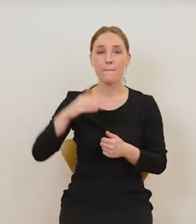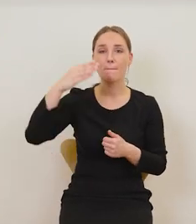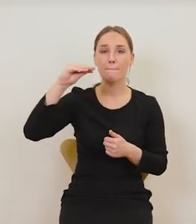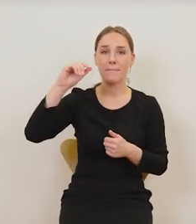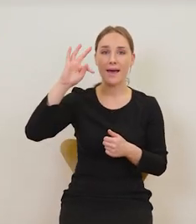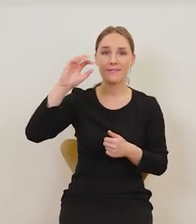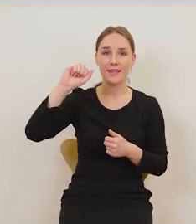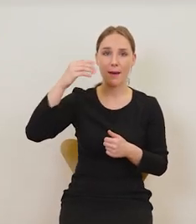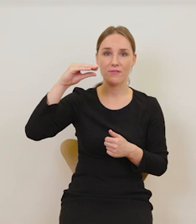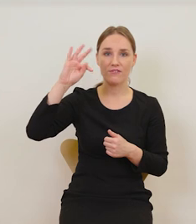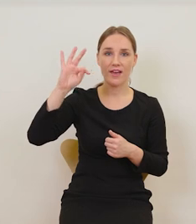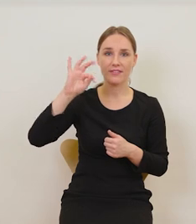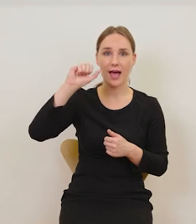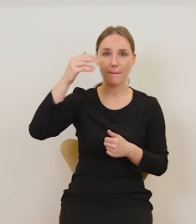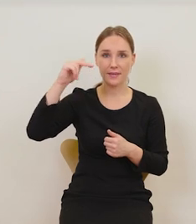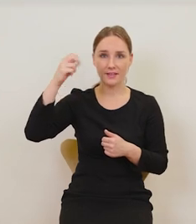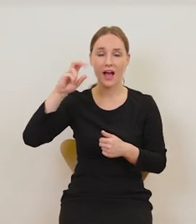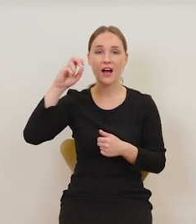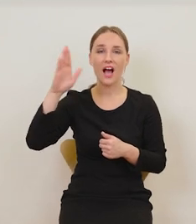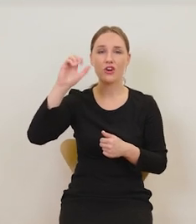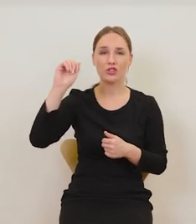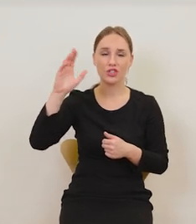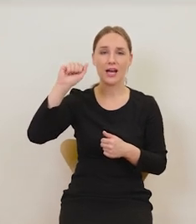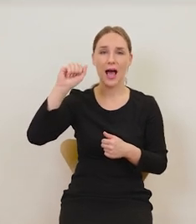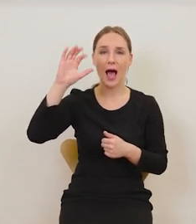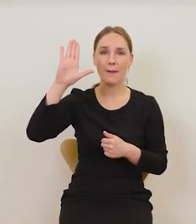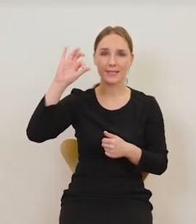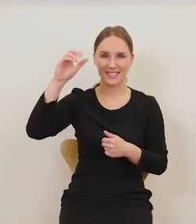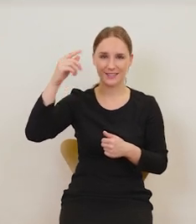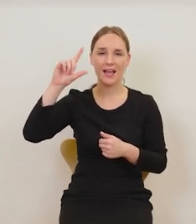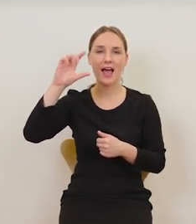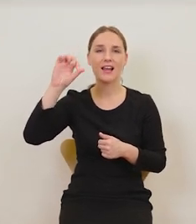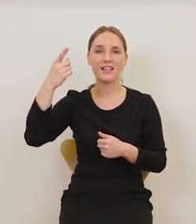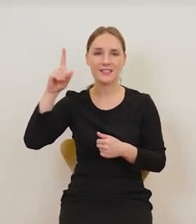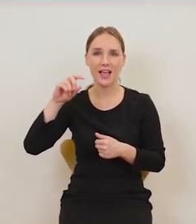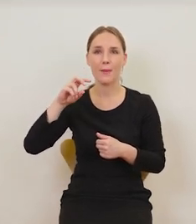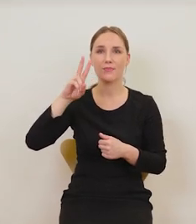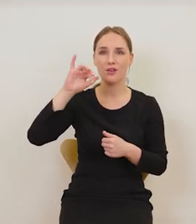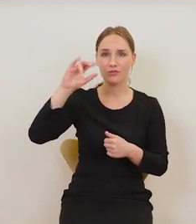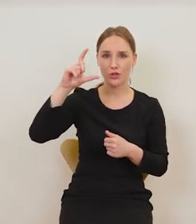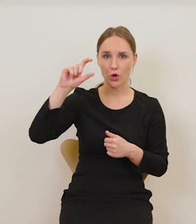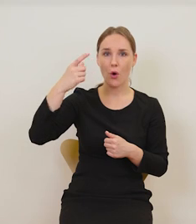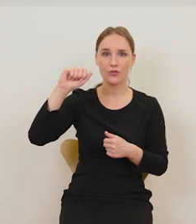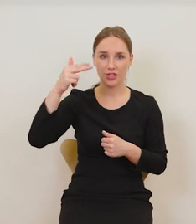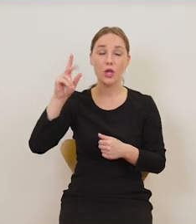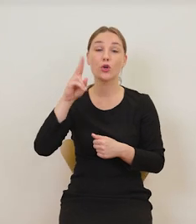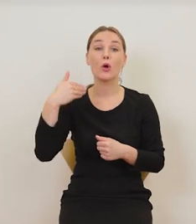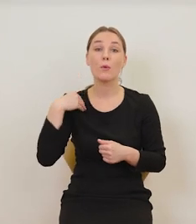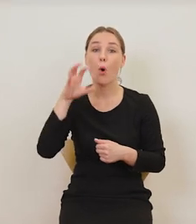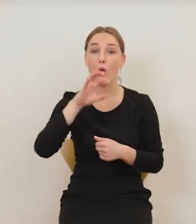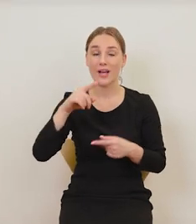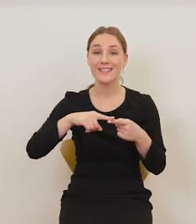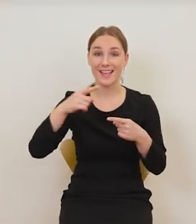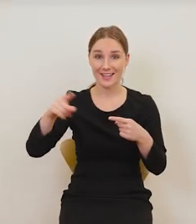Metamfetamina, dimetylotryptamina, haszysz, absynt, LSD, wikodin. Jeżeli ktoś oglądał doktora